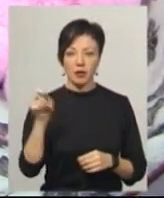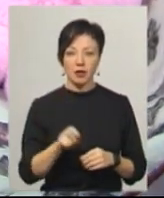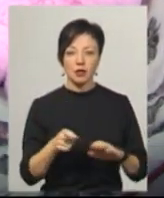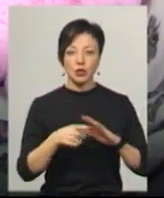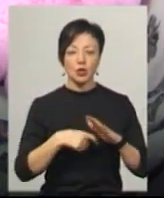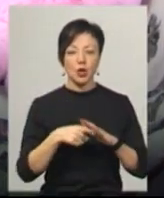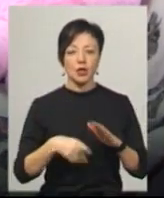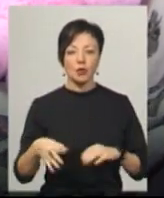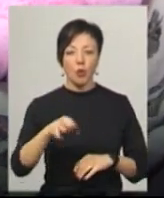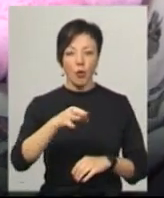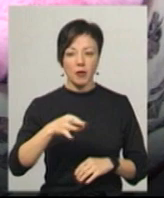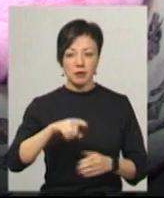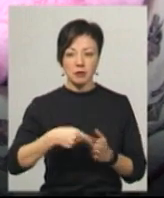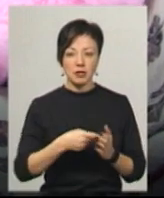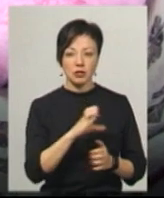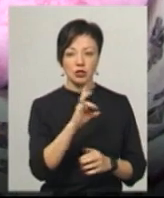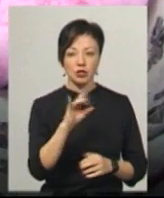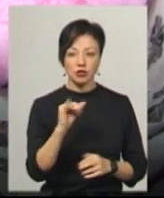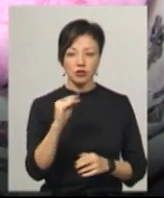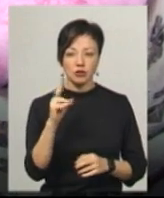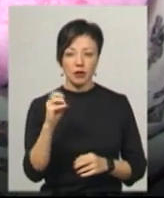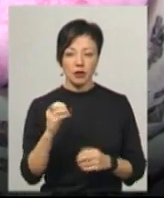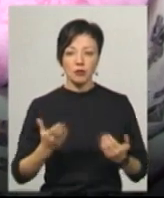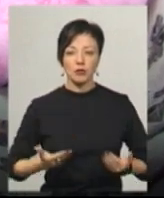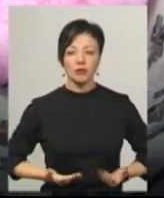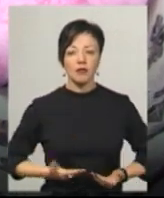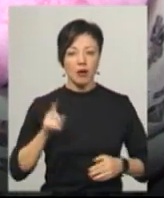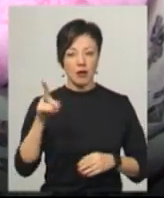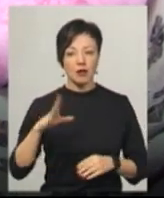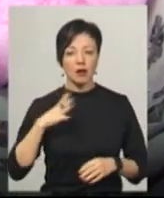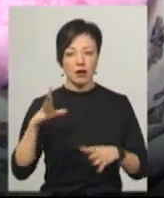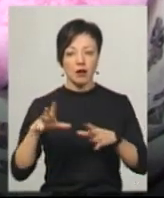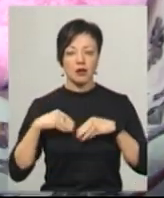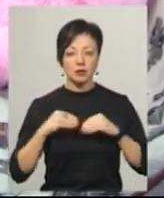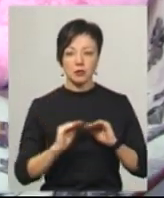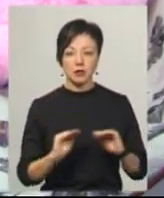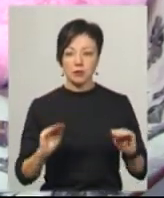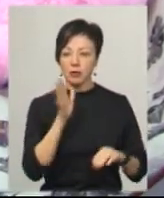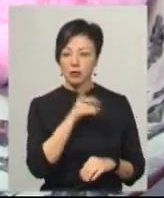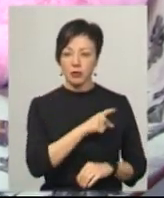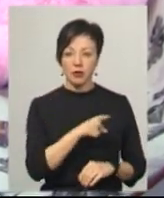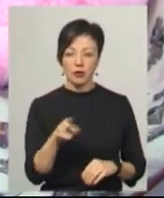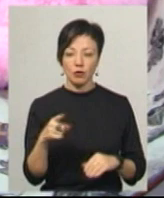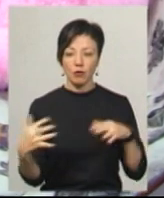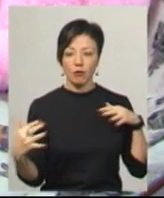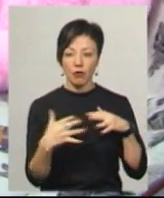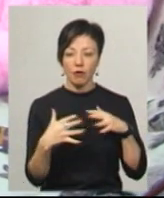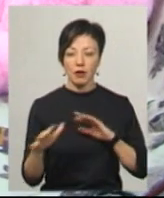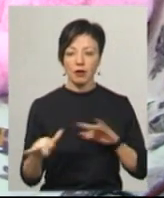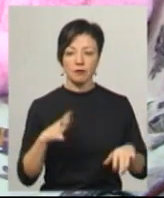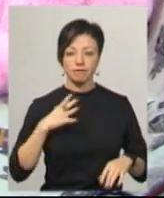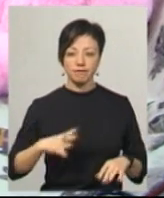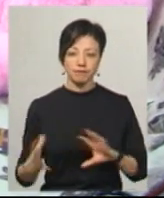Донецької області, з міста Сніжного, проживала там зі своїми дітьми і в період бойових дій була